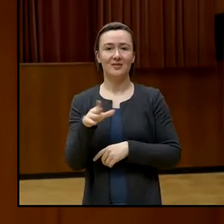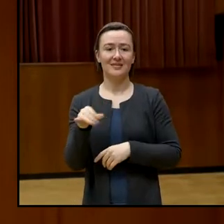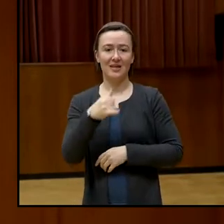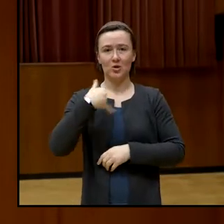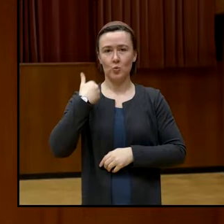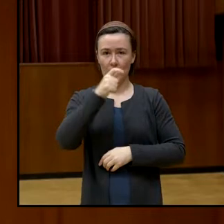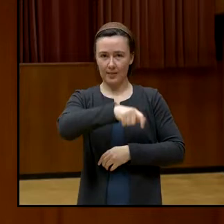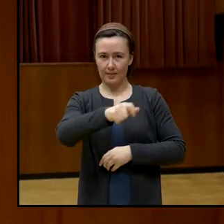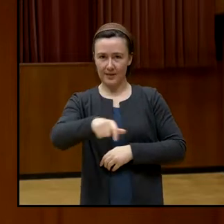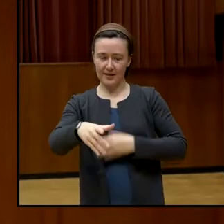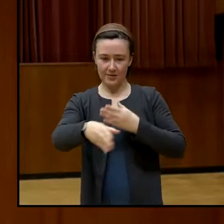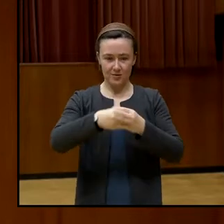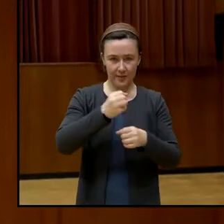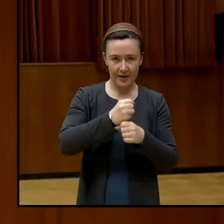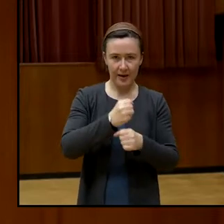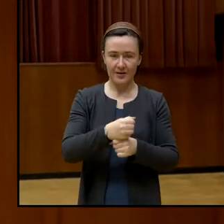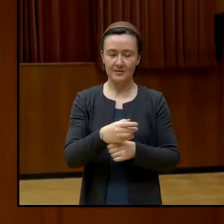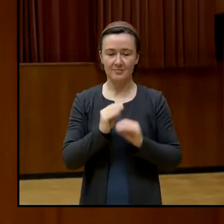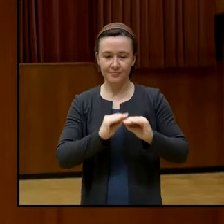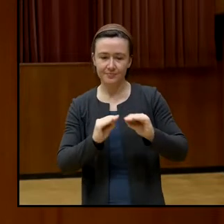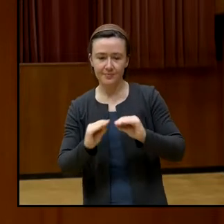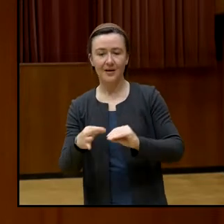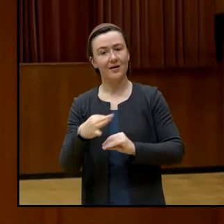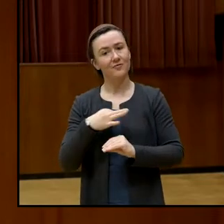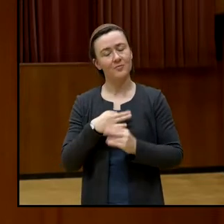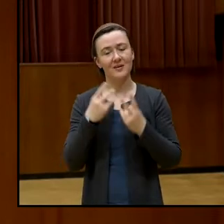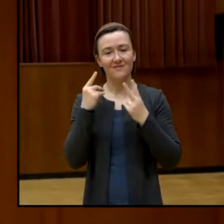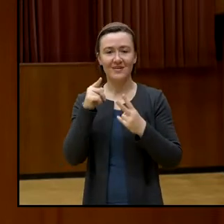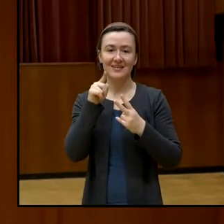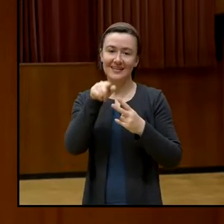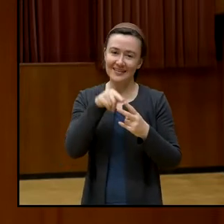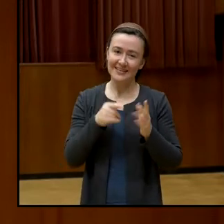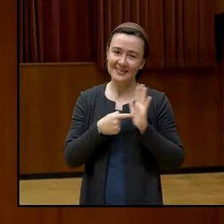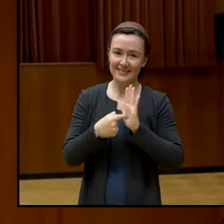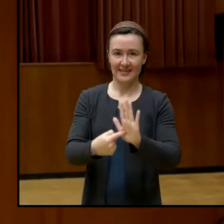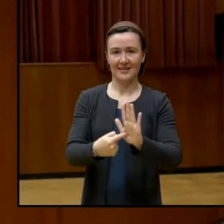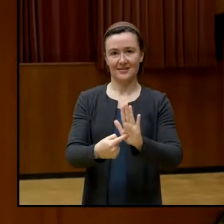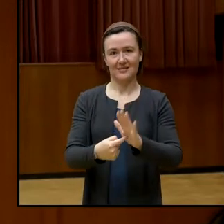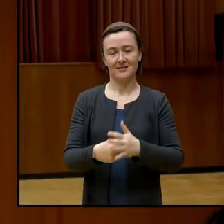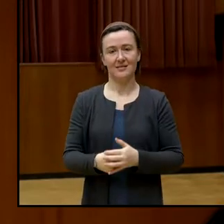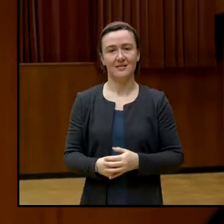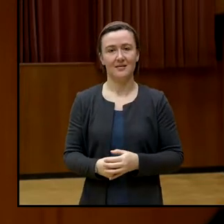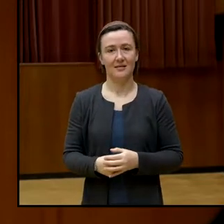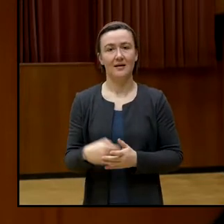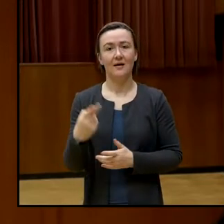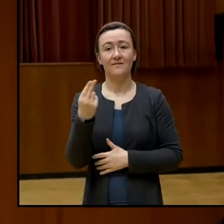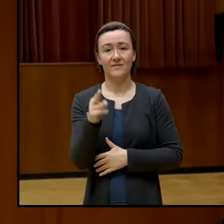Arbeit mit Jugendlichen, wo es mir auch wichtig ist, genau da anzusetzen, weil sich diese